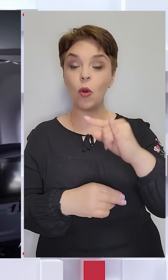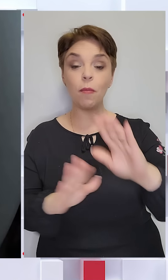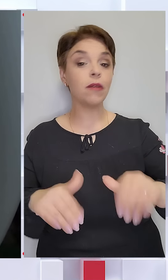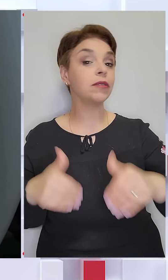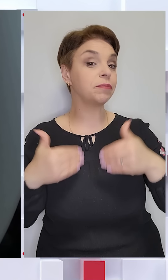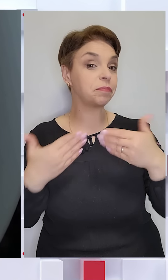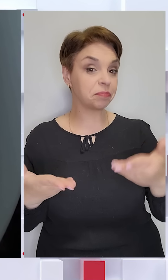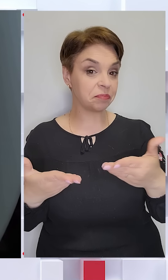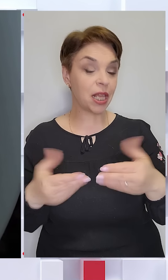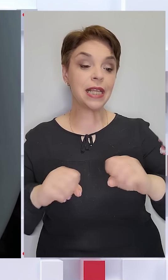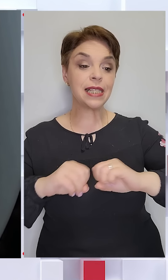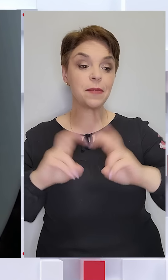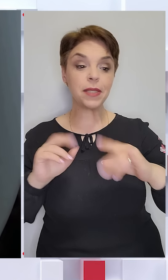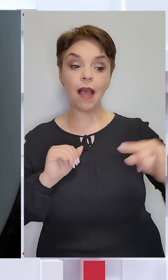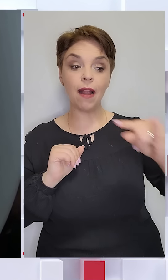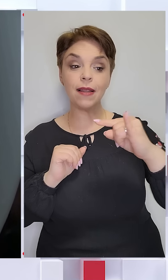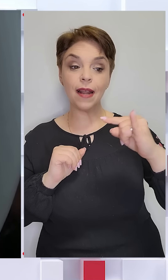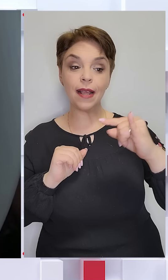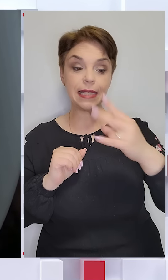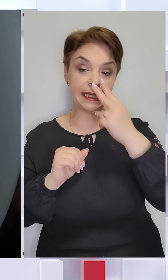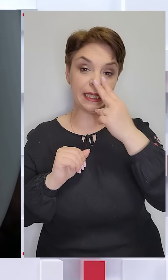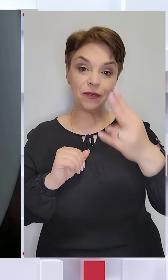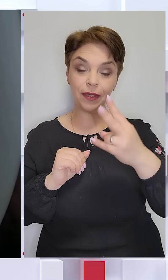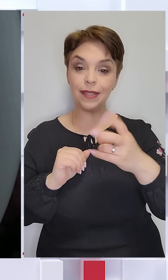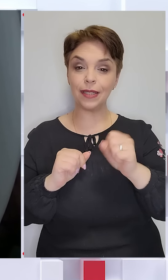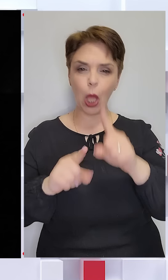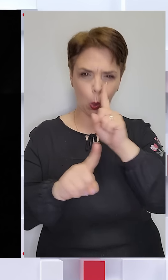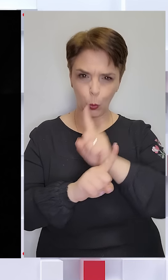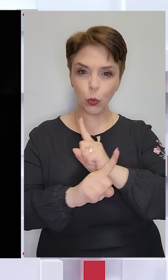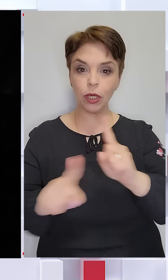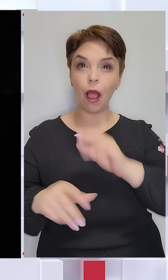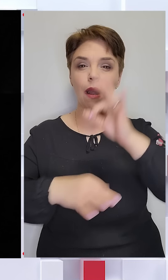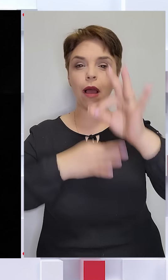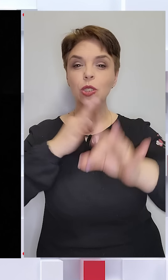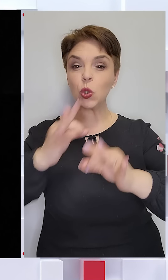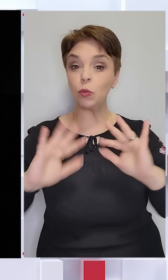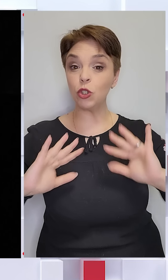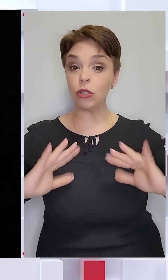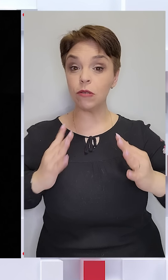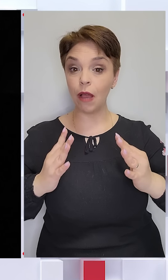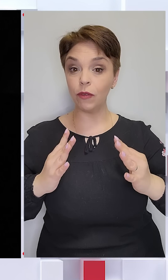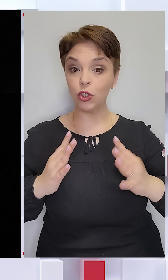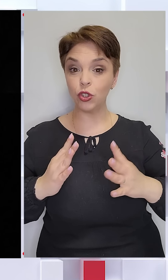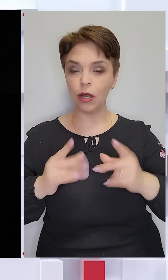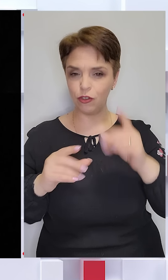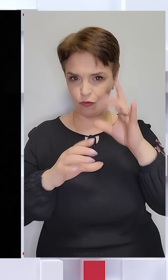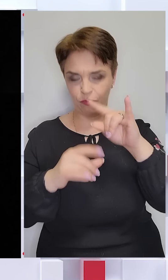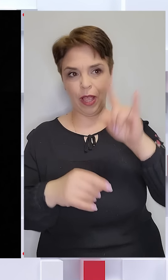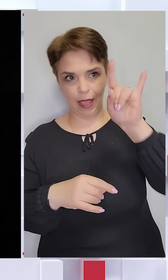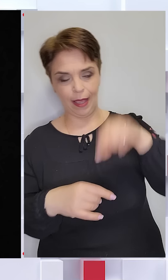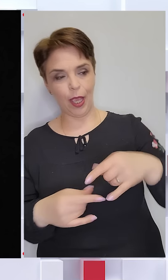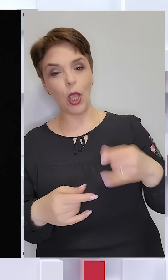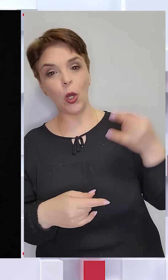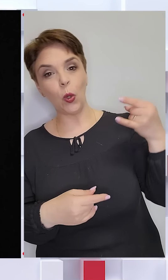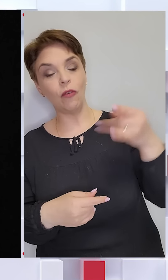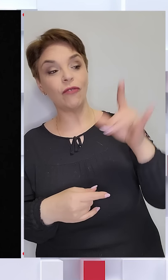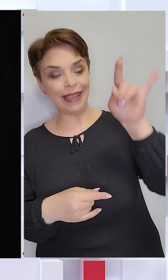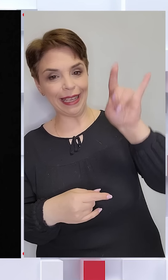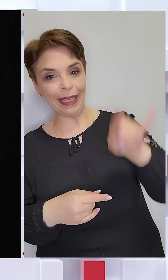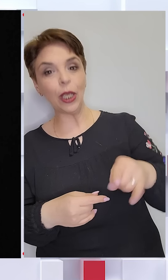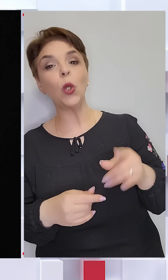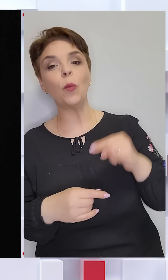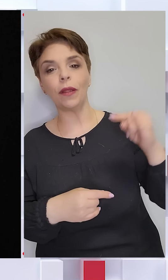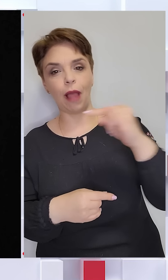пропонували спеціальні рейси. Дивитися на унікальне астрономічне явище в «Илюмінатор». Із Вашингтона,